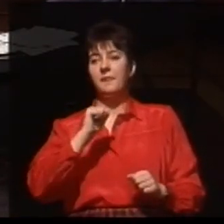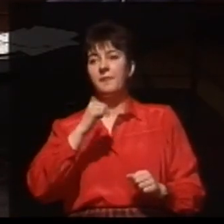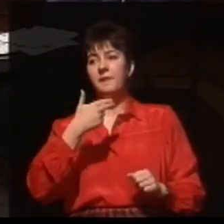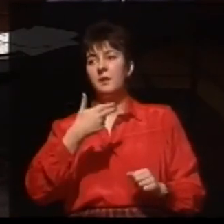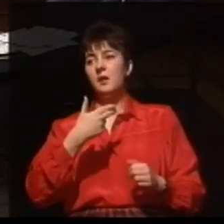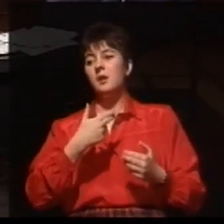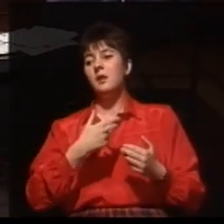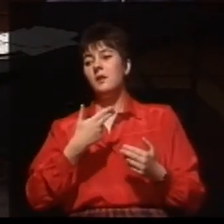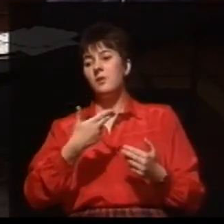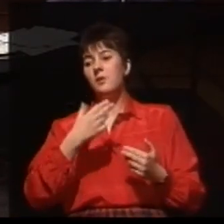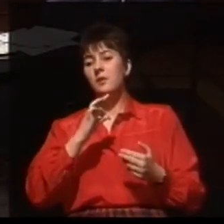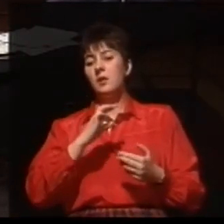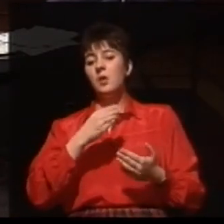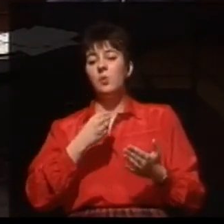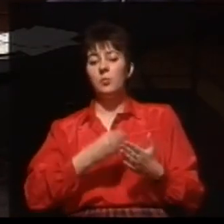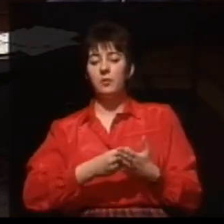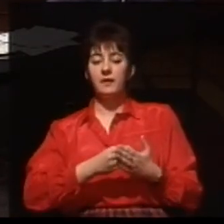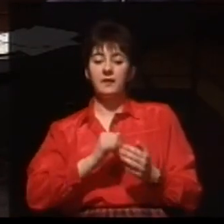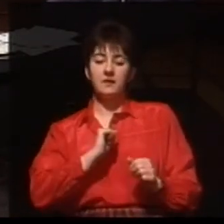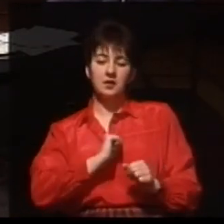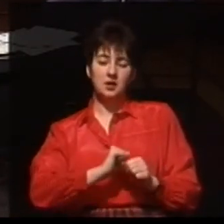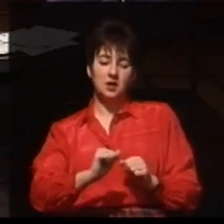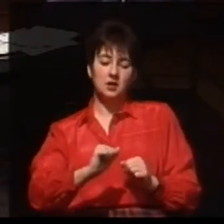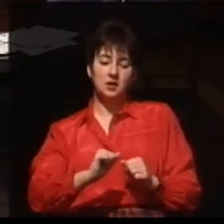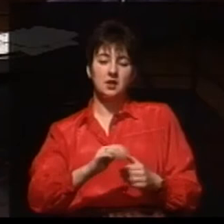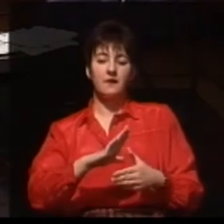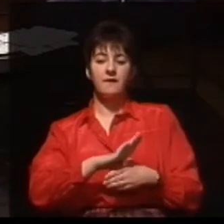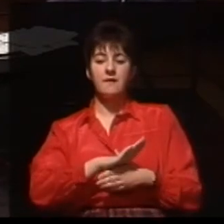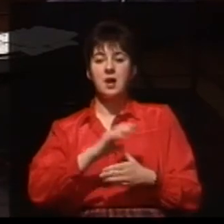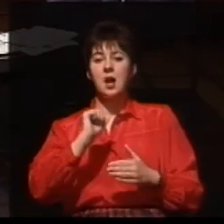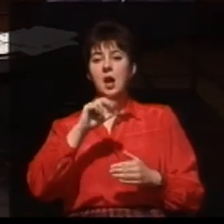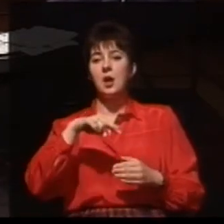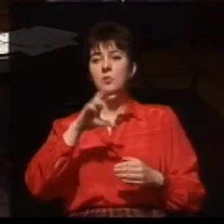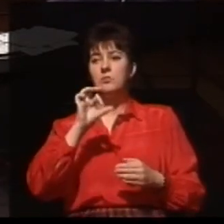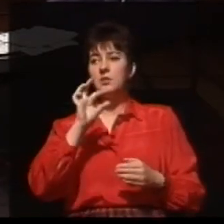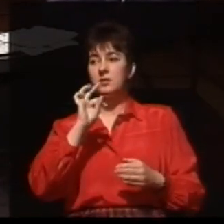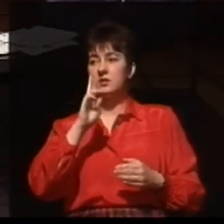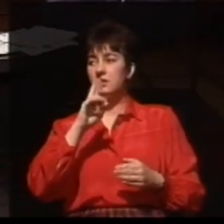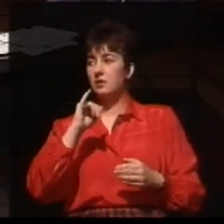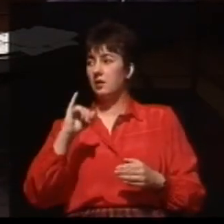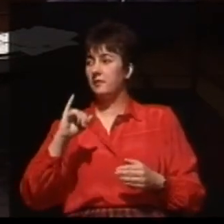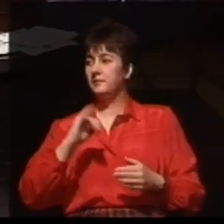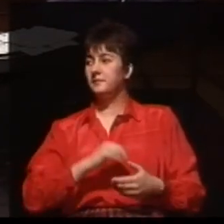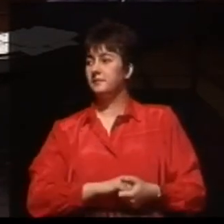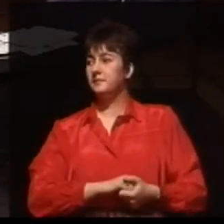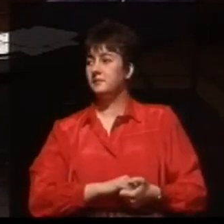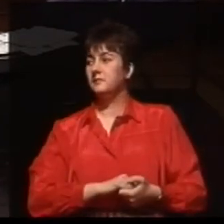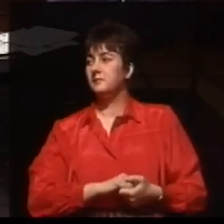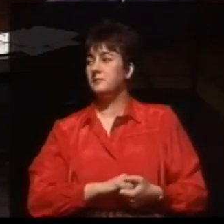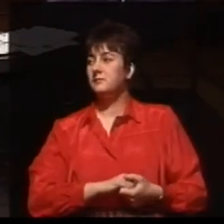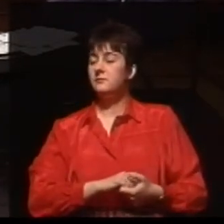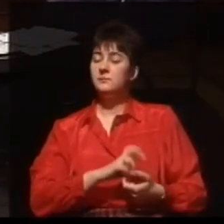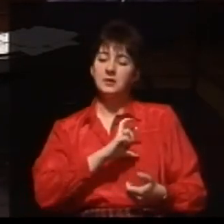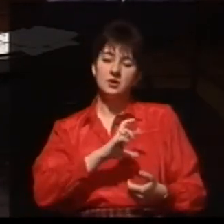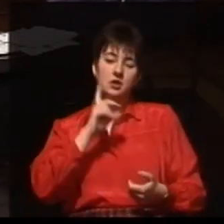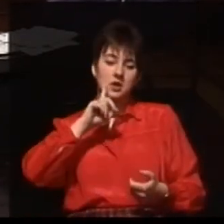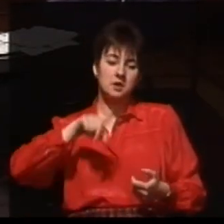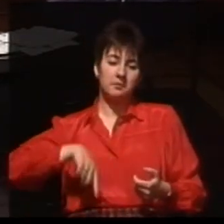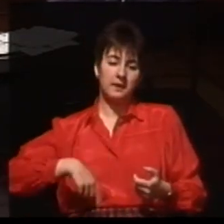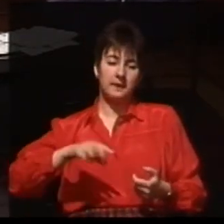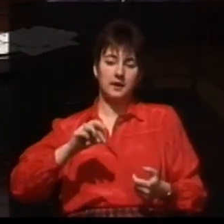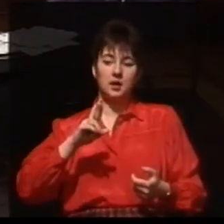implantów w Polsce? Czy Pan, skoro już prowadzi Pan tę działalność w dużej mierze społecznie, myśli może o tym, żeby stać się producentem takiego implantu czy